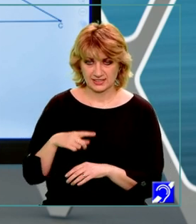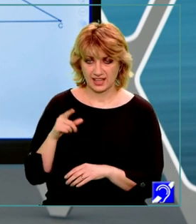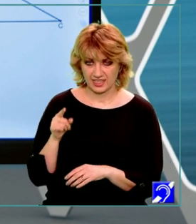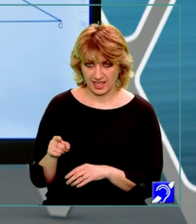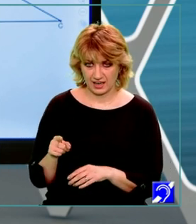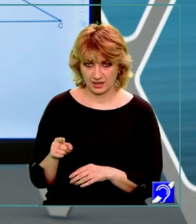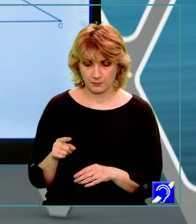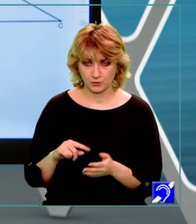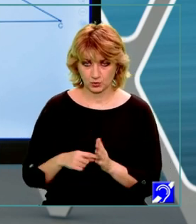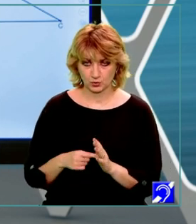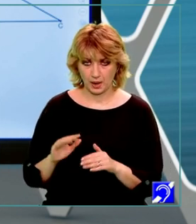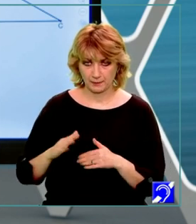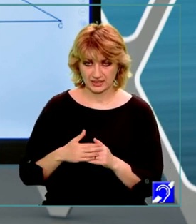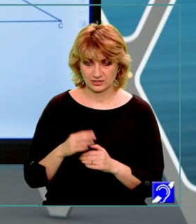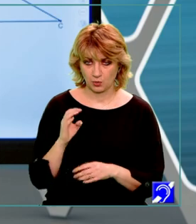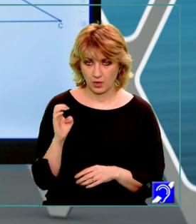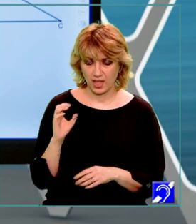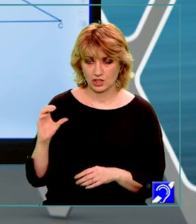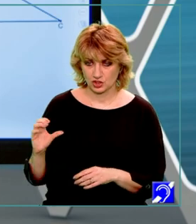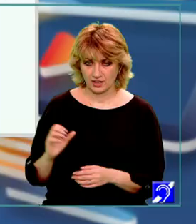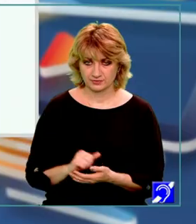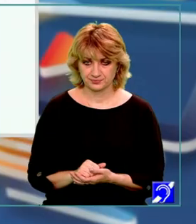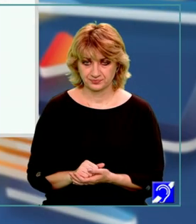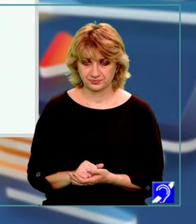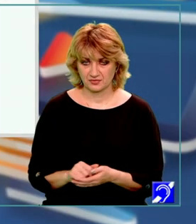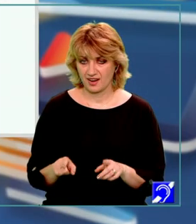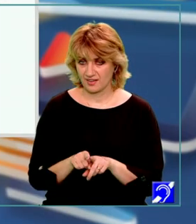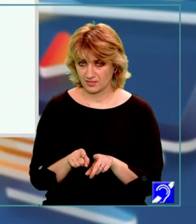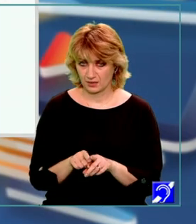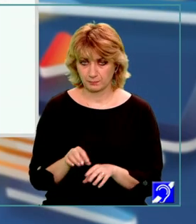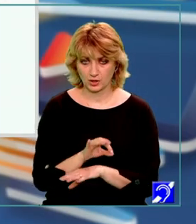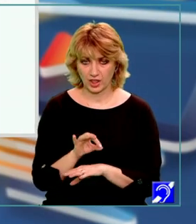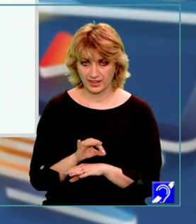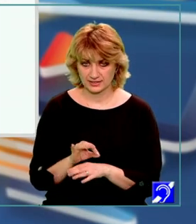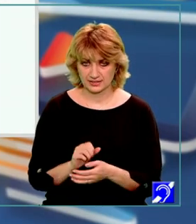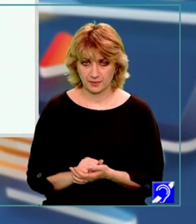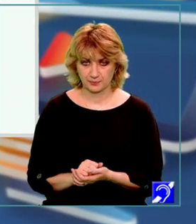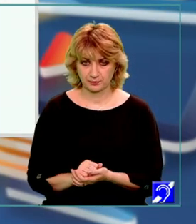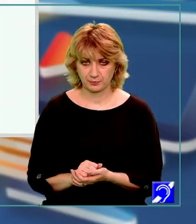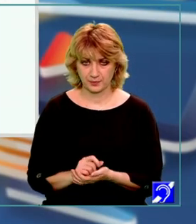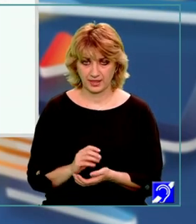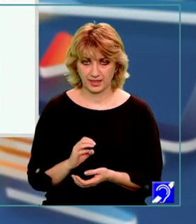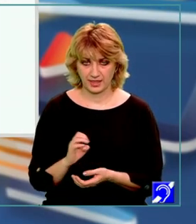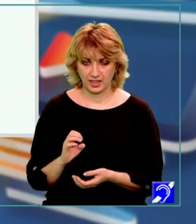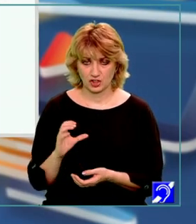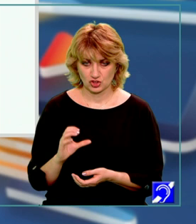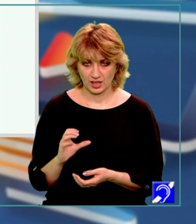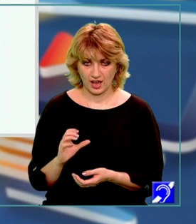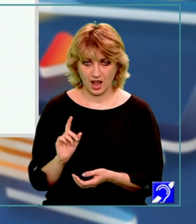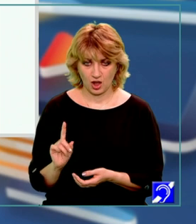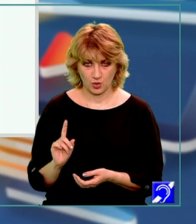întrucât punctul aparține lui EC de asemenea proiecția pe EC a lui